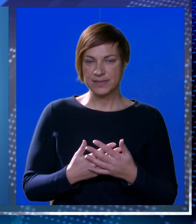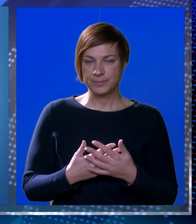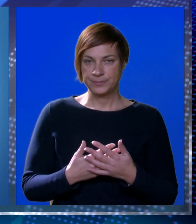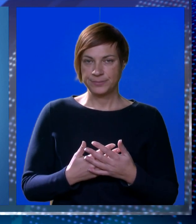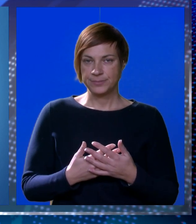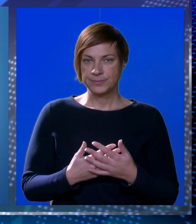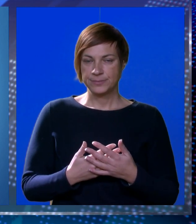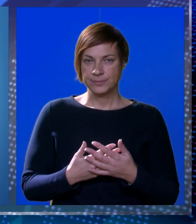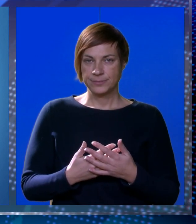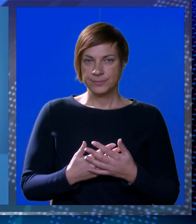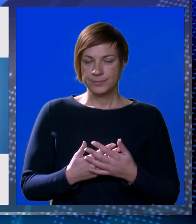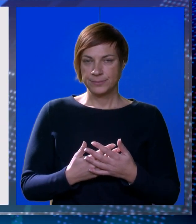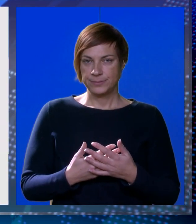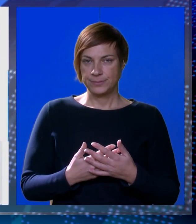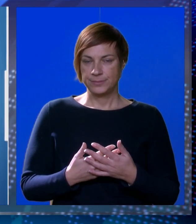cjelzivih stupnjeva.